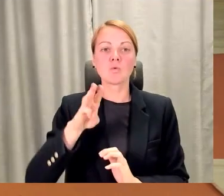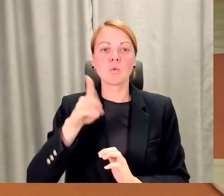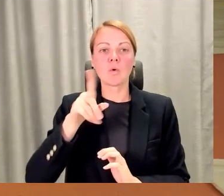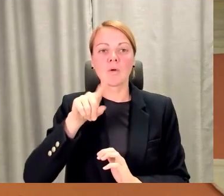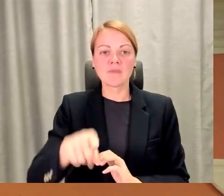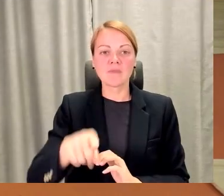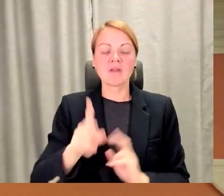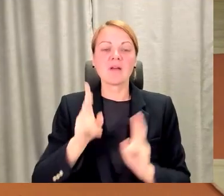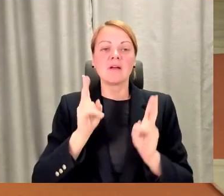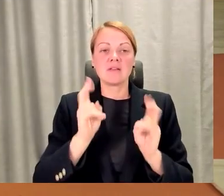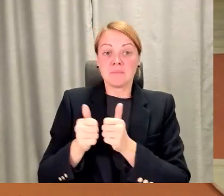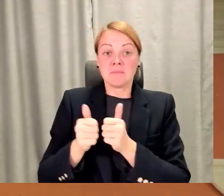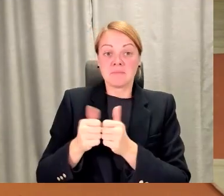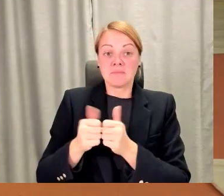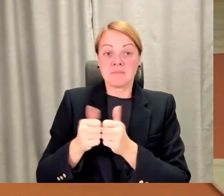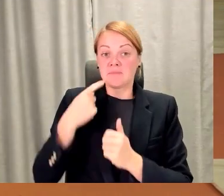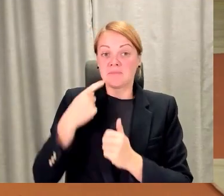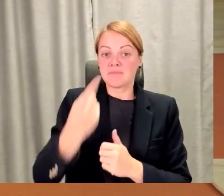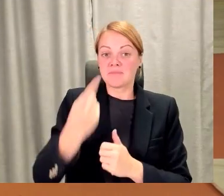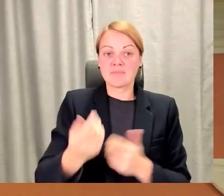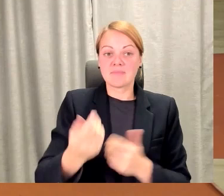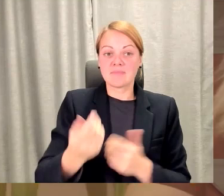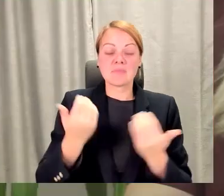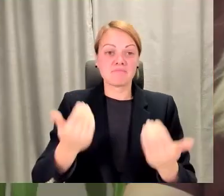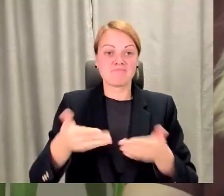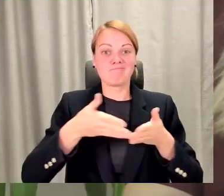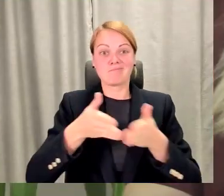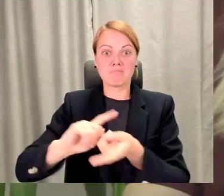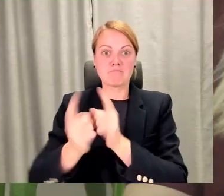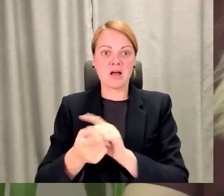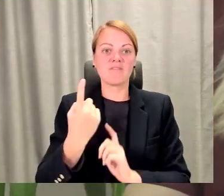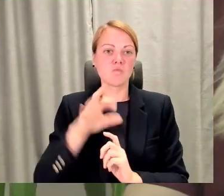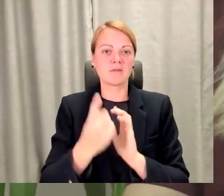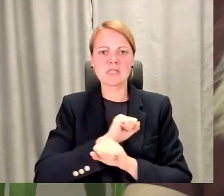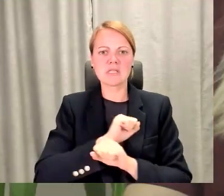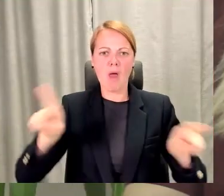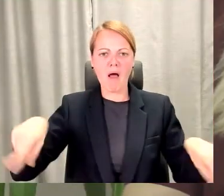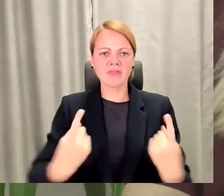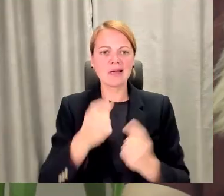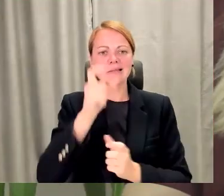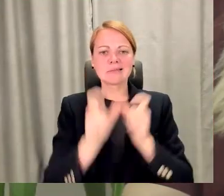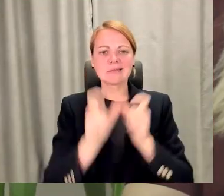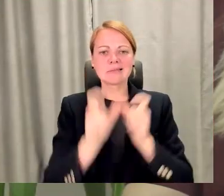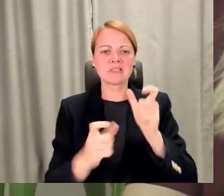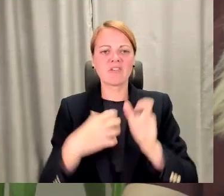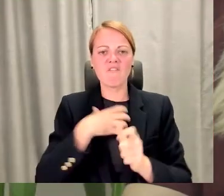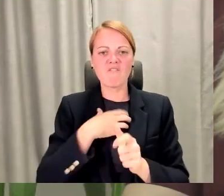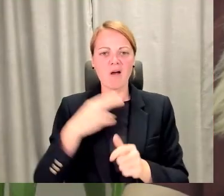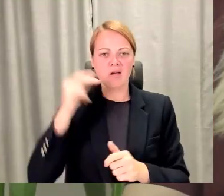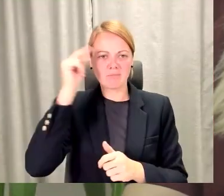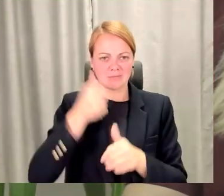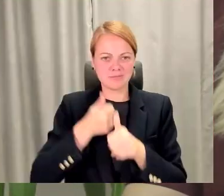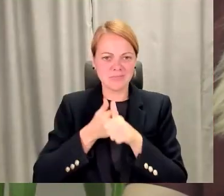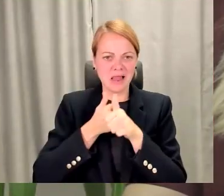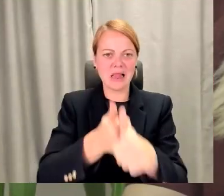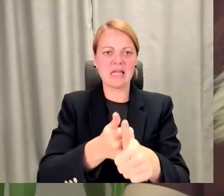tiem, kad vienkārši mūsdienās viss tik strauji attīstās, ka cilvēkam ir jāiet līdz un tas, ka to, ko tu dari šobrīd, tīpat labi var pēc gada viss mainīties un tu